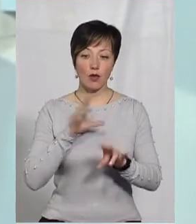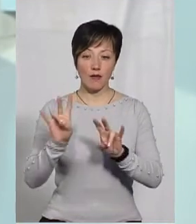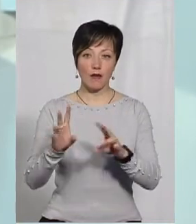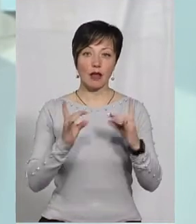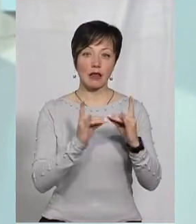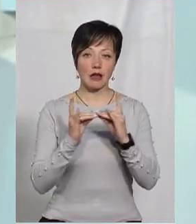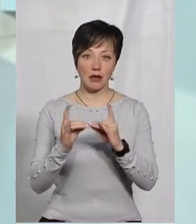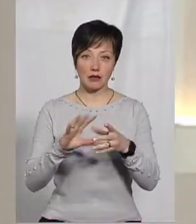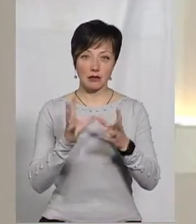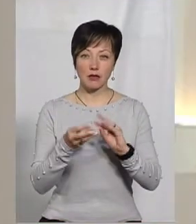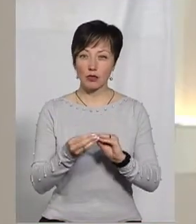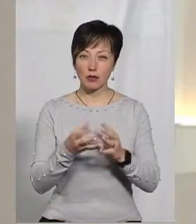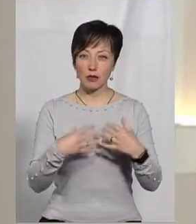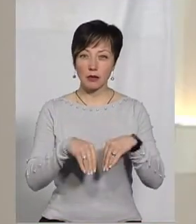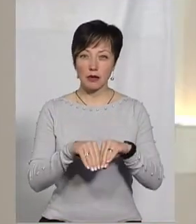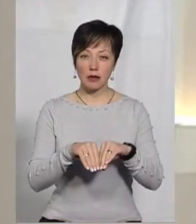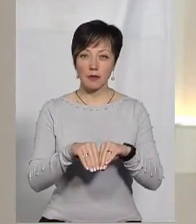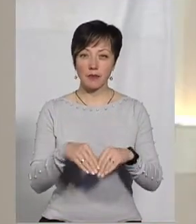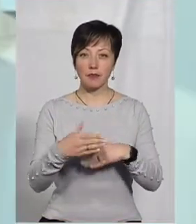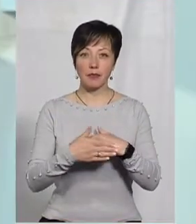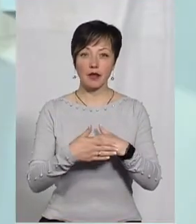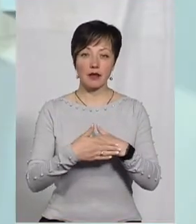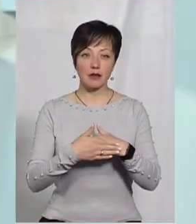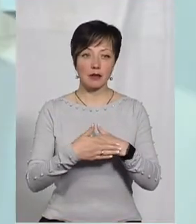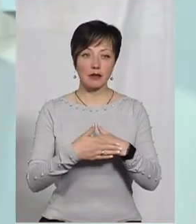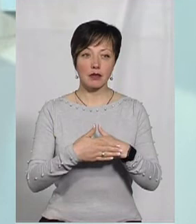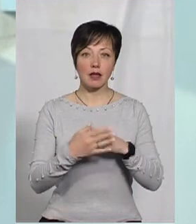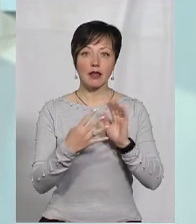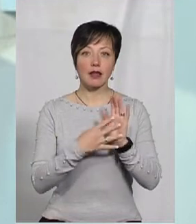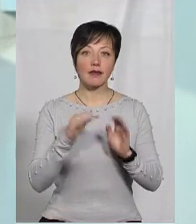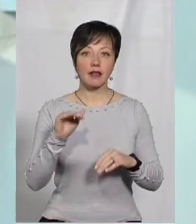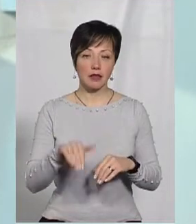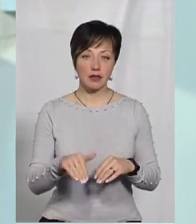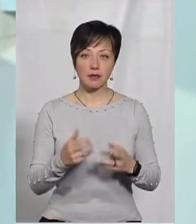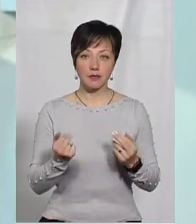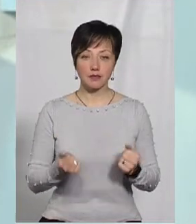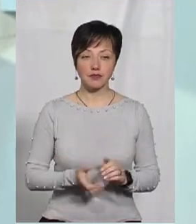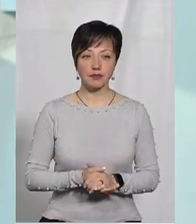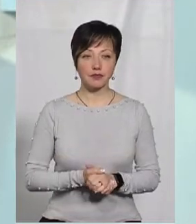інтернатних закладах. А загалом таких сімей набагато більше? Близько 9 тисяч.